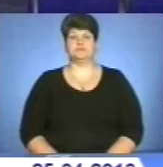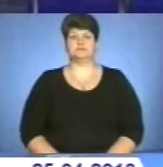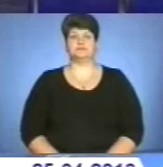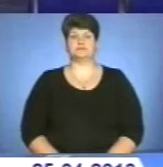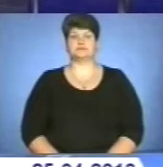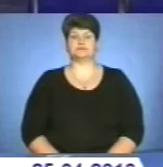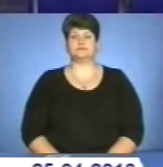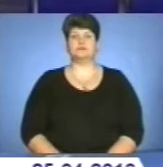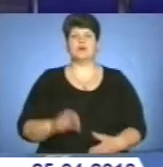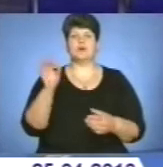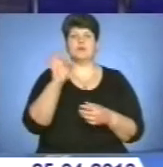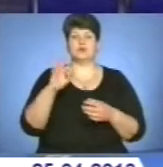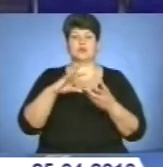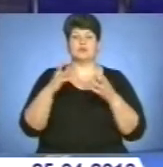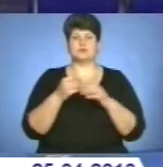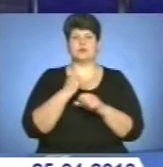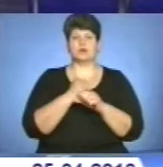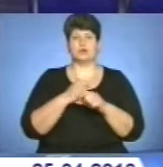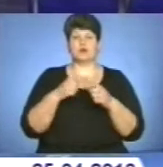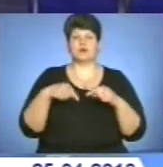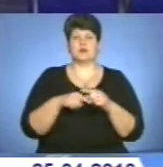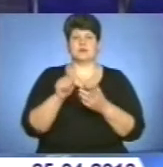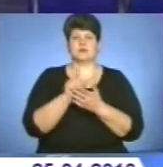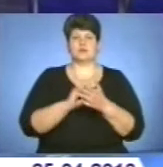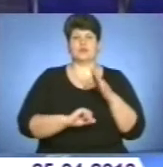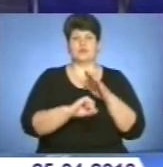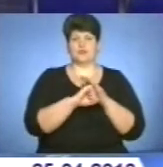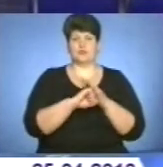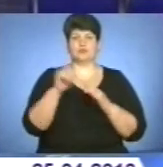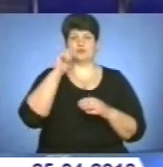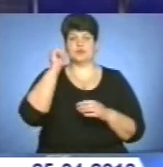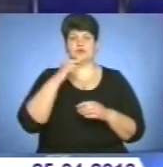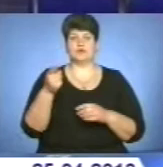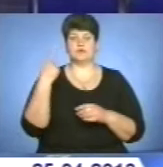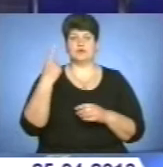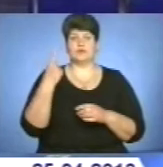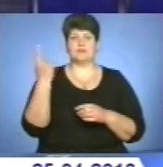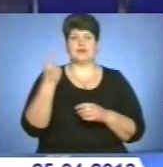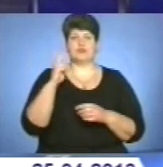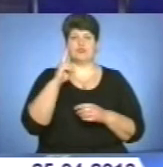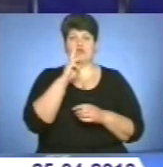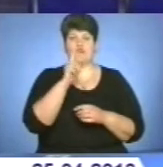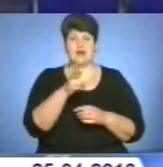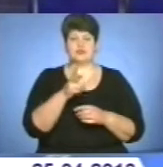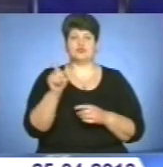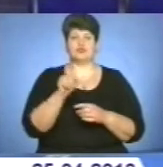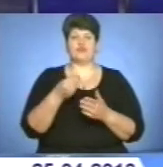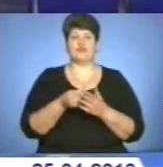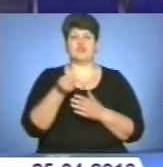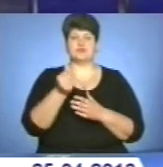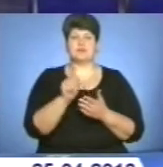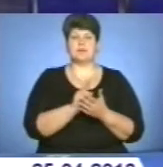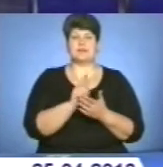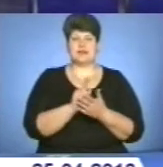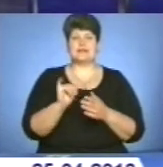Про підсумки роботи органів Пенсійного фонду України в Тернопільській області у першому кварталі щодо фінансування виплати пенсій